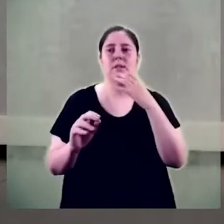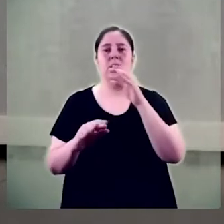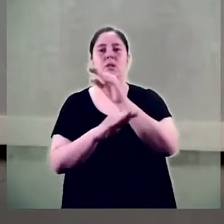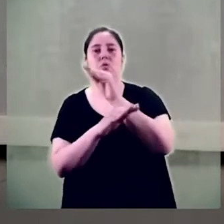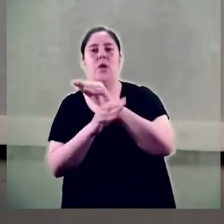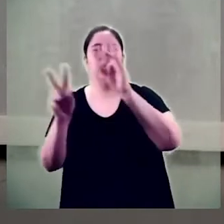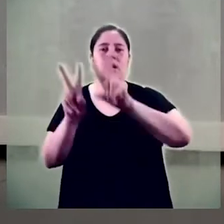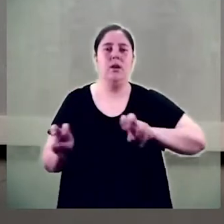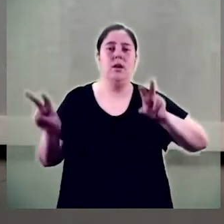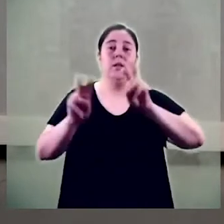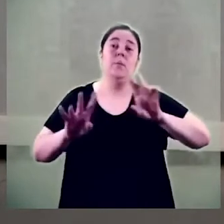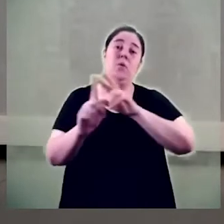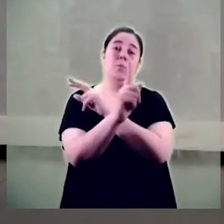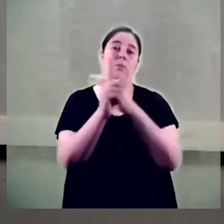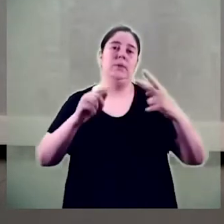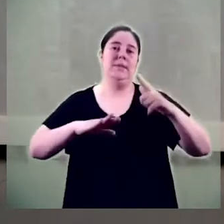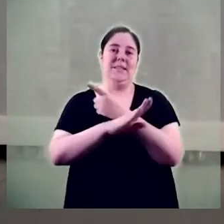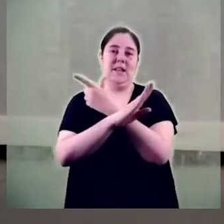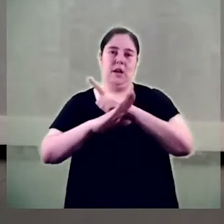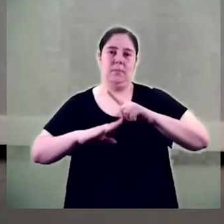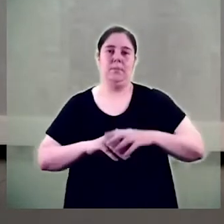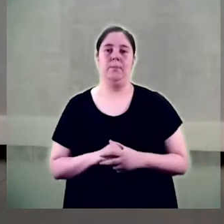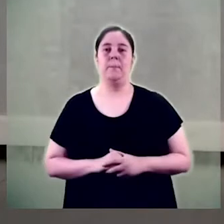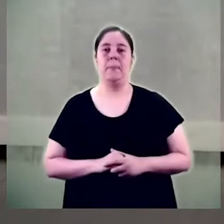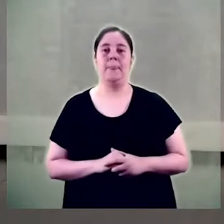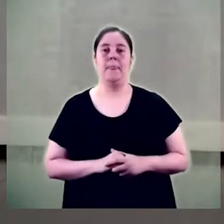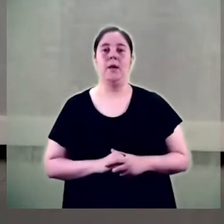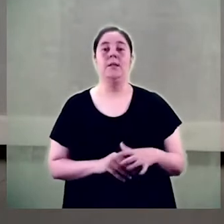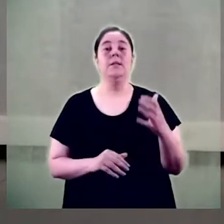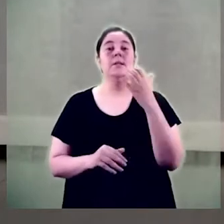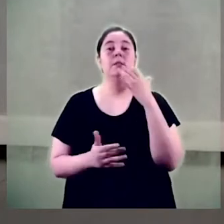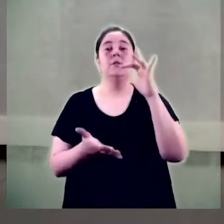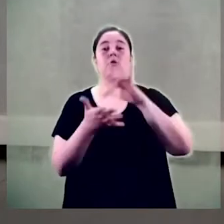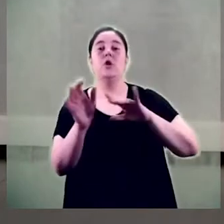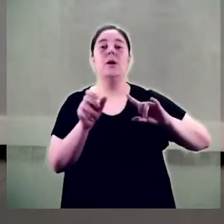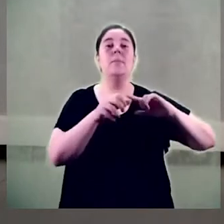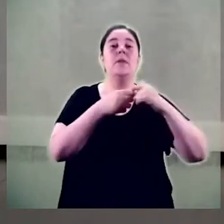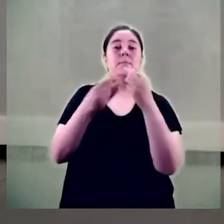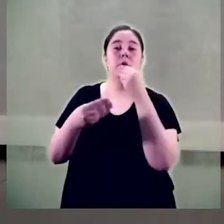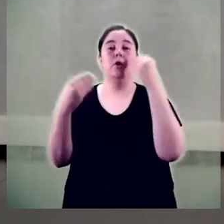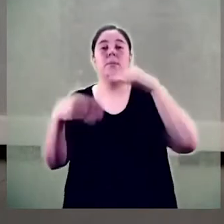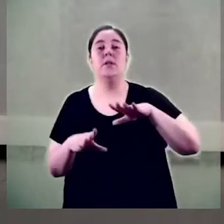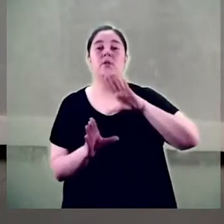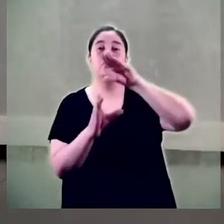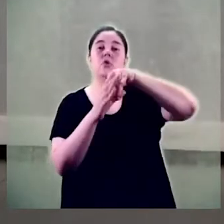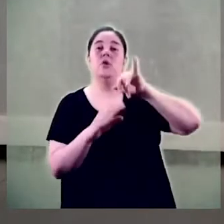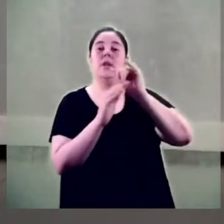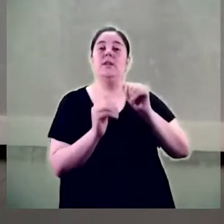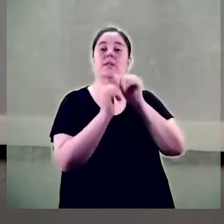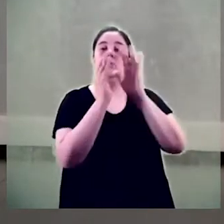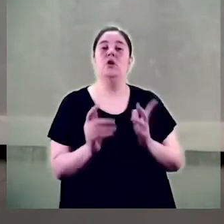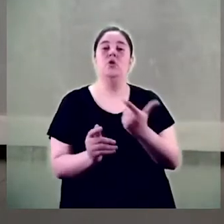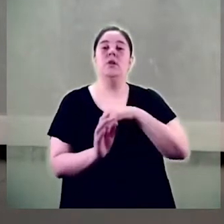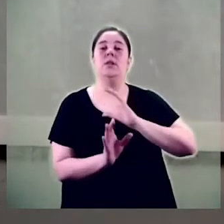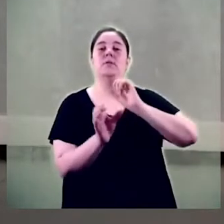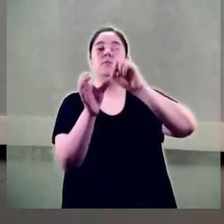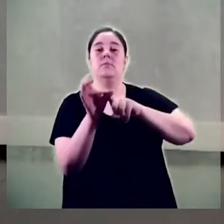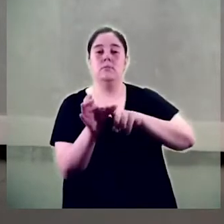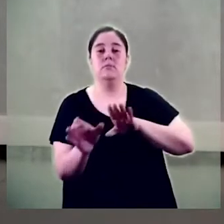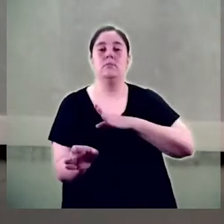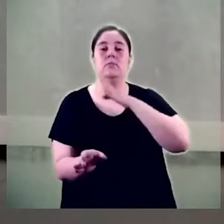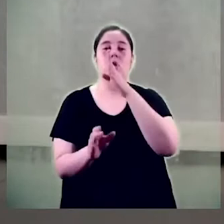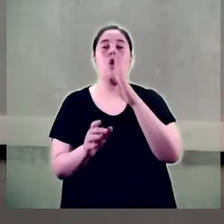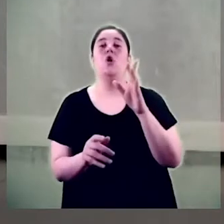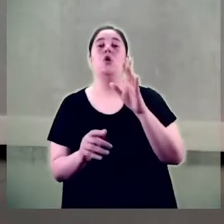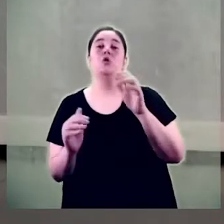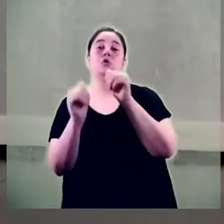universitat des de la perspectiva de gènere. En matèria de participació i representació institucional, participem en la Comissió d'Ones i Ciència